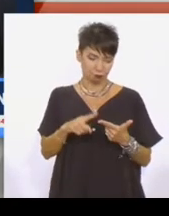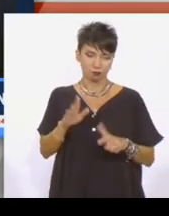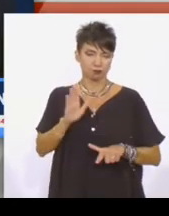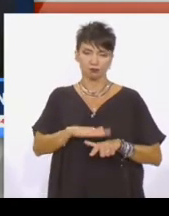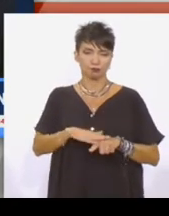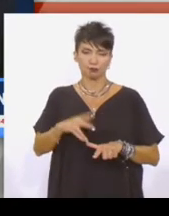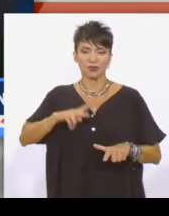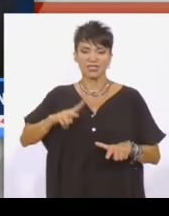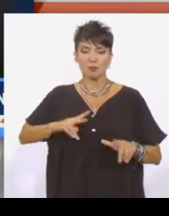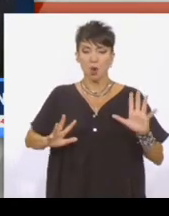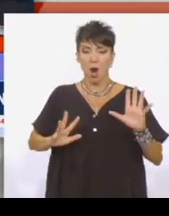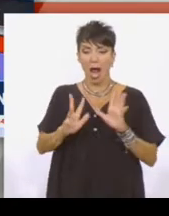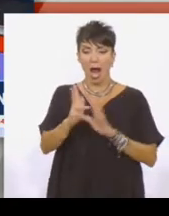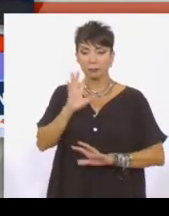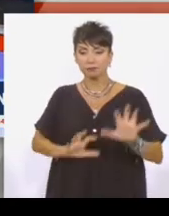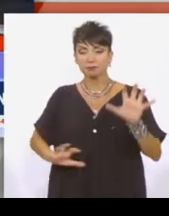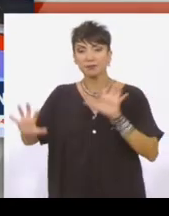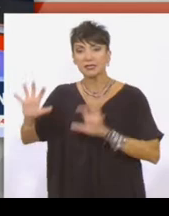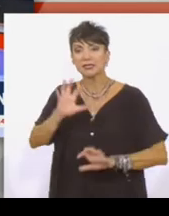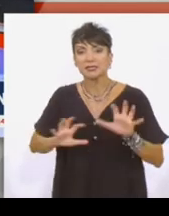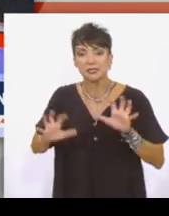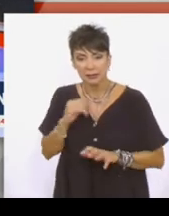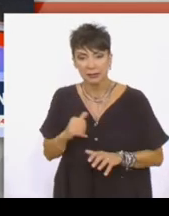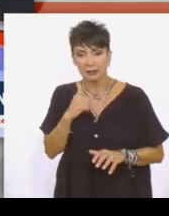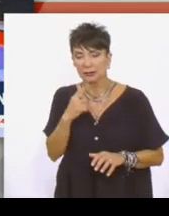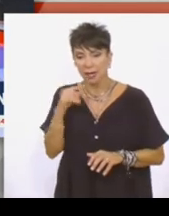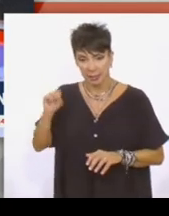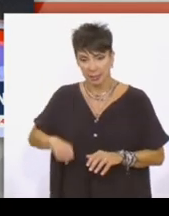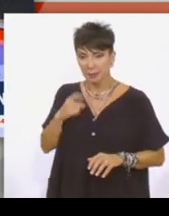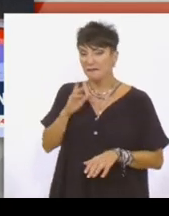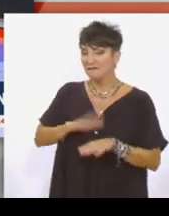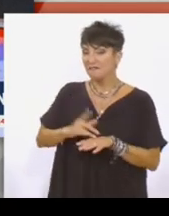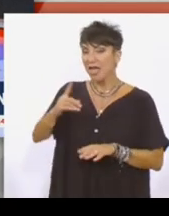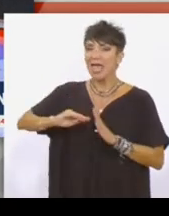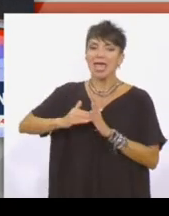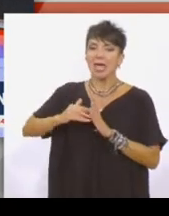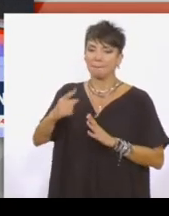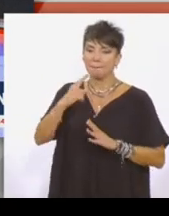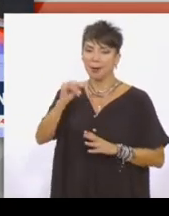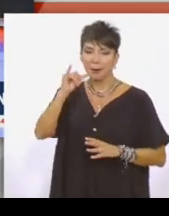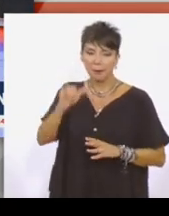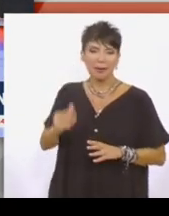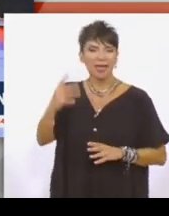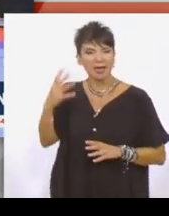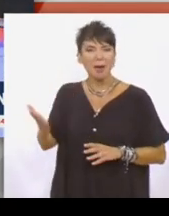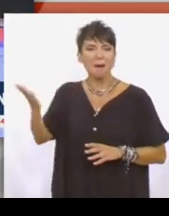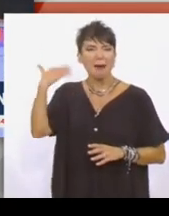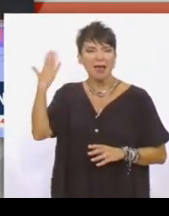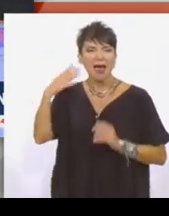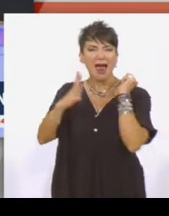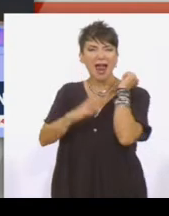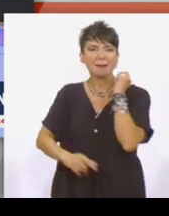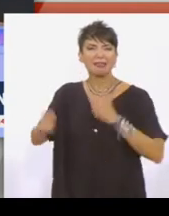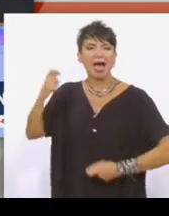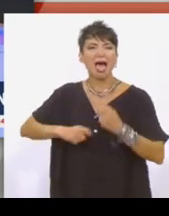Υπουργείο Ανάπτυξης, κάνει ΕΔΕ και λέει, σύμφωνα με τις πληροφορίες μου, ότι φταίει ένας υπάλληλος, υπάρχει ένας υπάλληλος, την Παλιά Γραμματεία Εμπορίου, ο